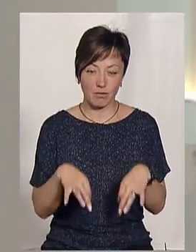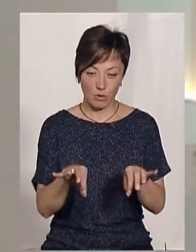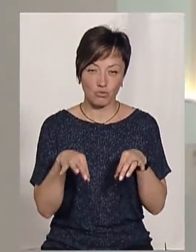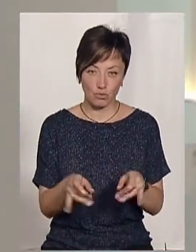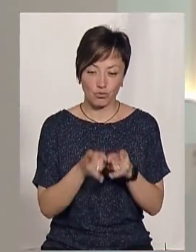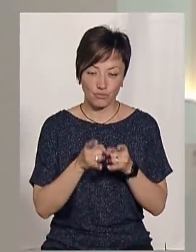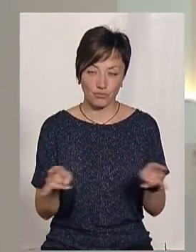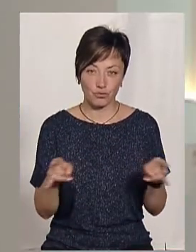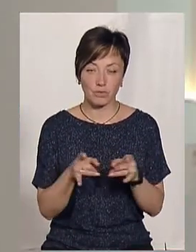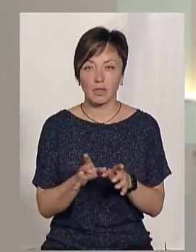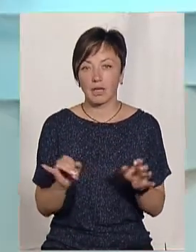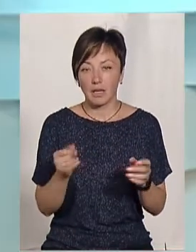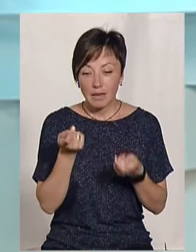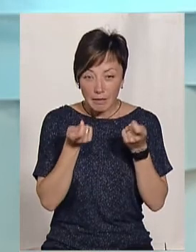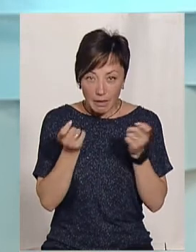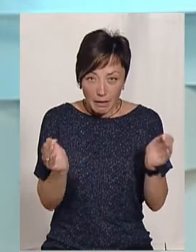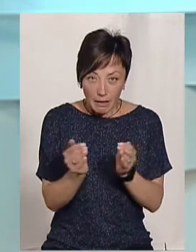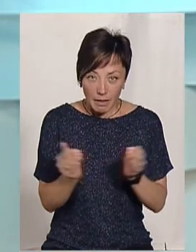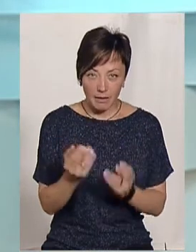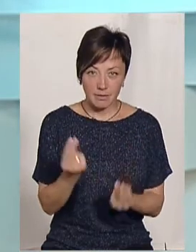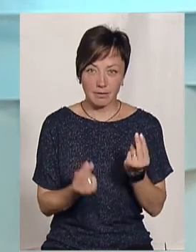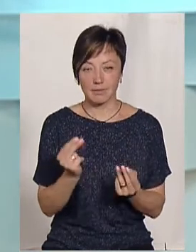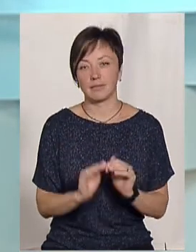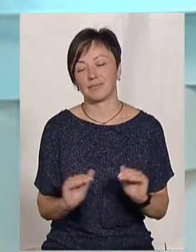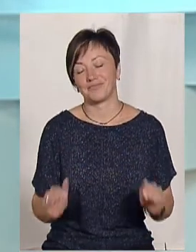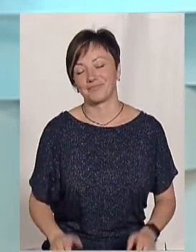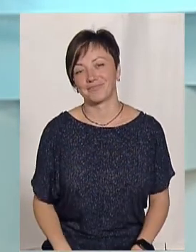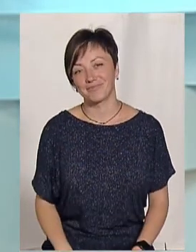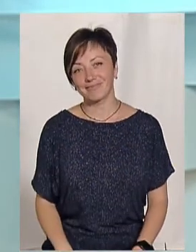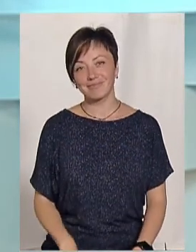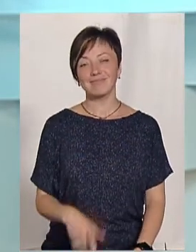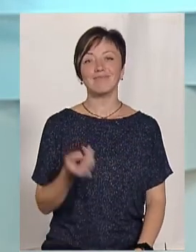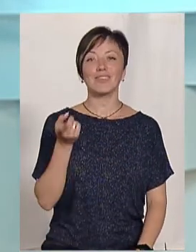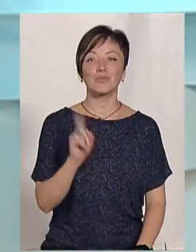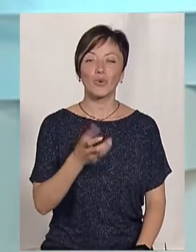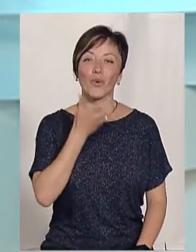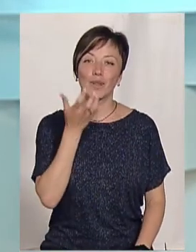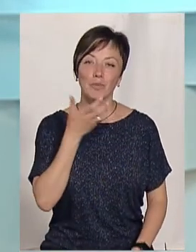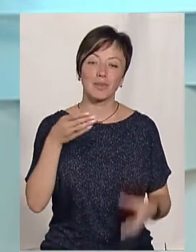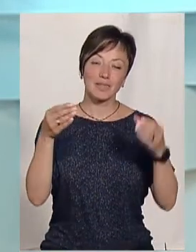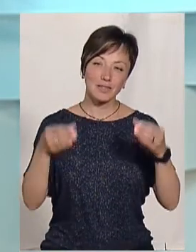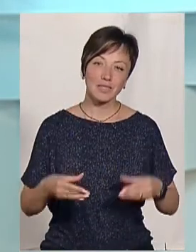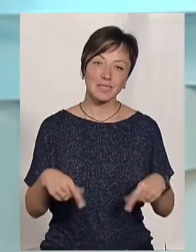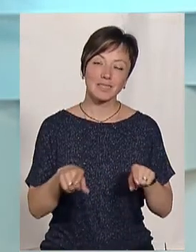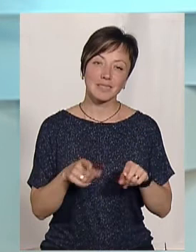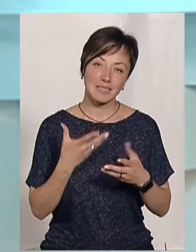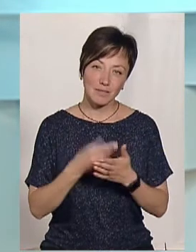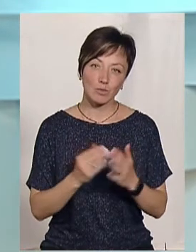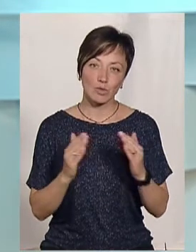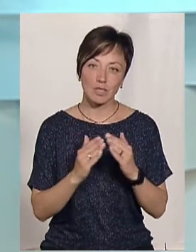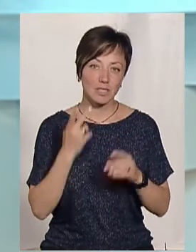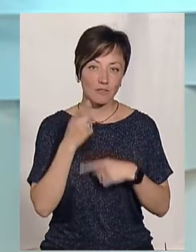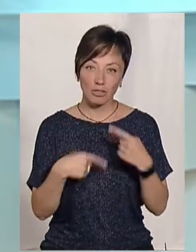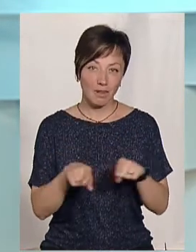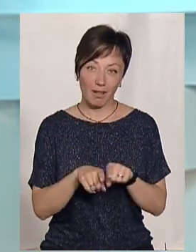машин і мікроскопічний дитячий майданчик. Тому, утепливши свій будинок, скориставшись зараз такою нагодою, завжди